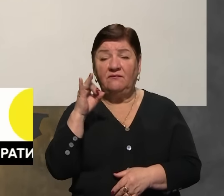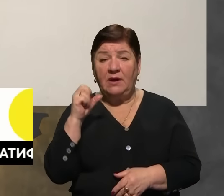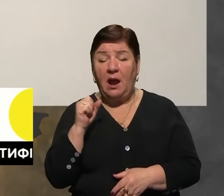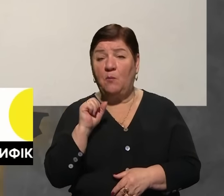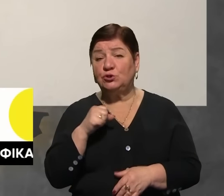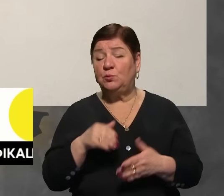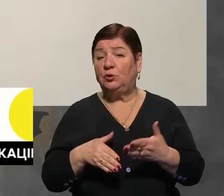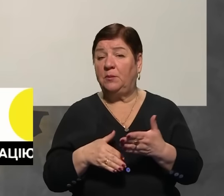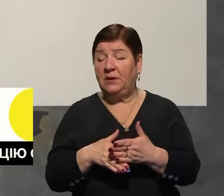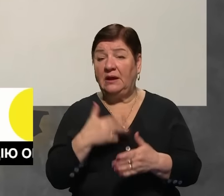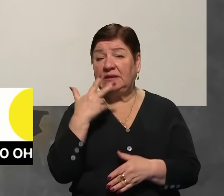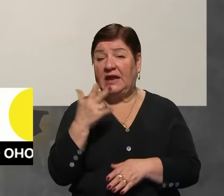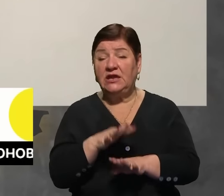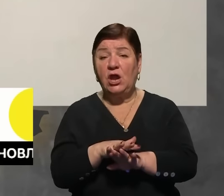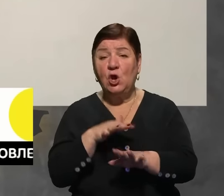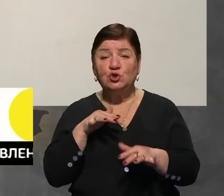і, зокрема, і третій штурмовій?